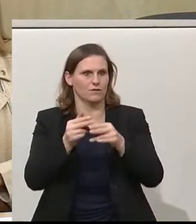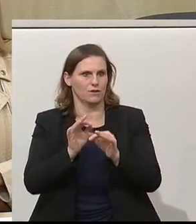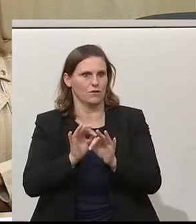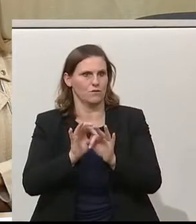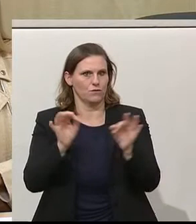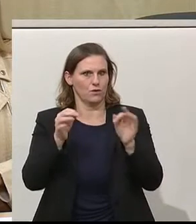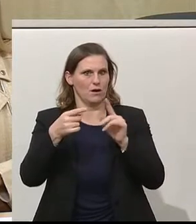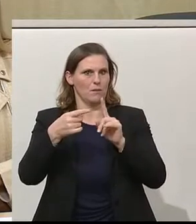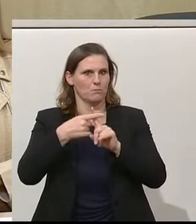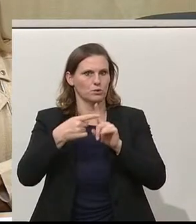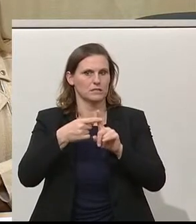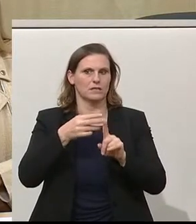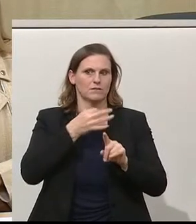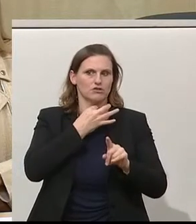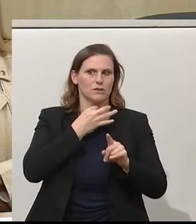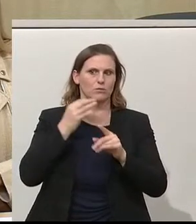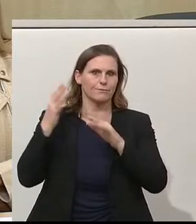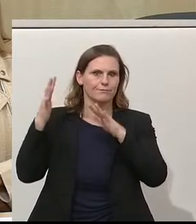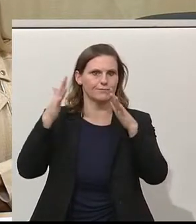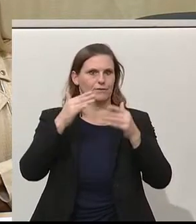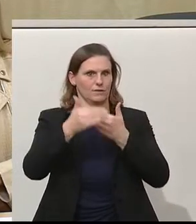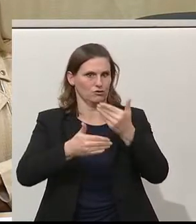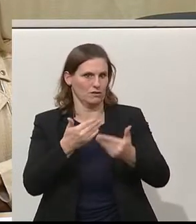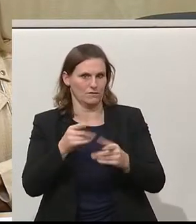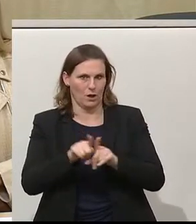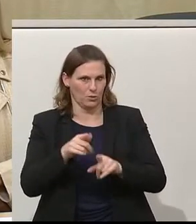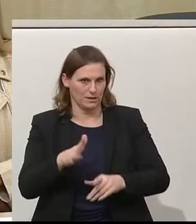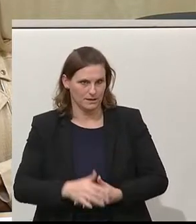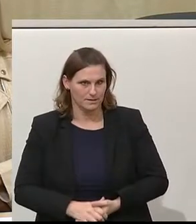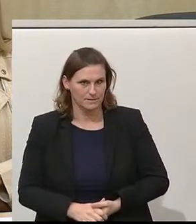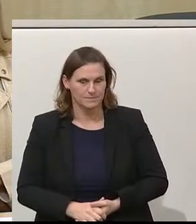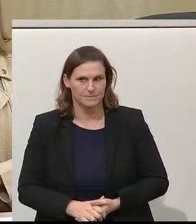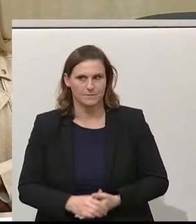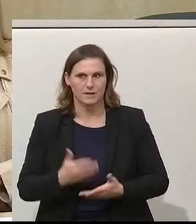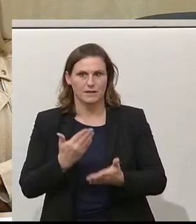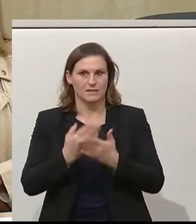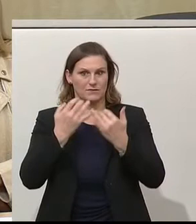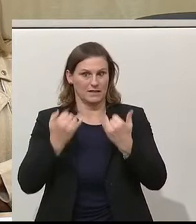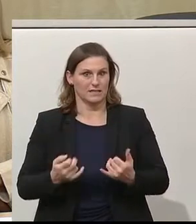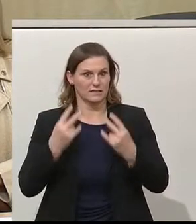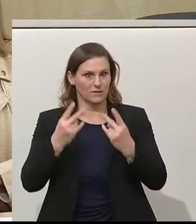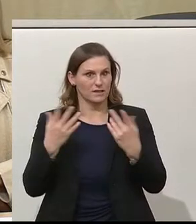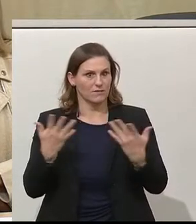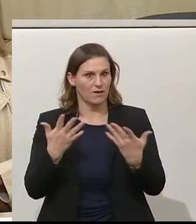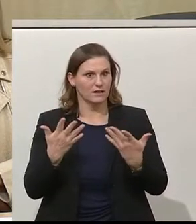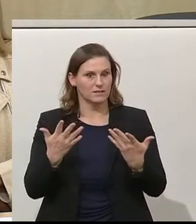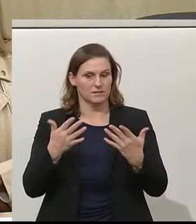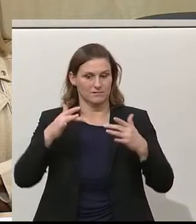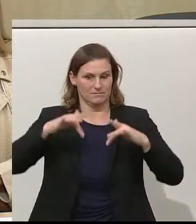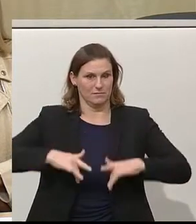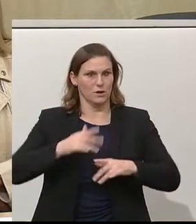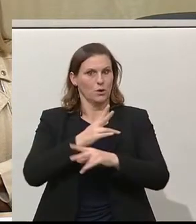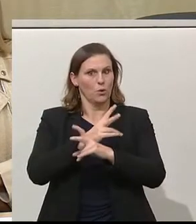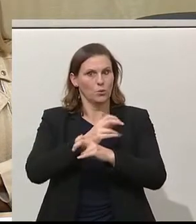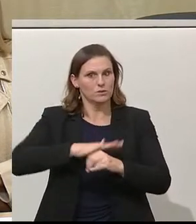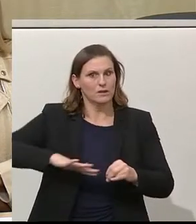dass eine positive Stimmung in der Wirtschaft entsteht. Umso wichtiger ist es, meine sehr geehrten Damen und Herren, dass wir in Österreich